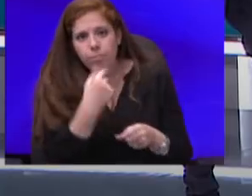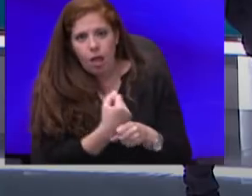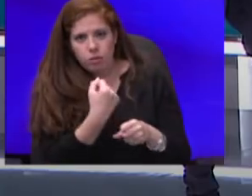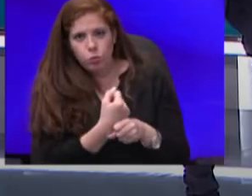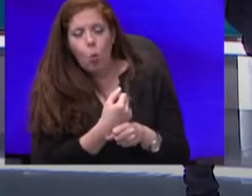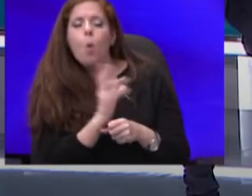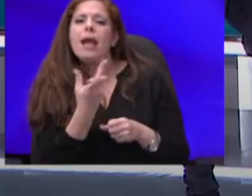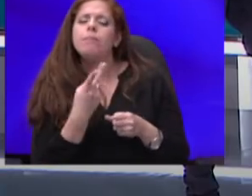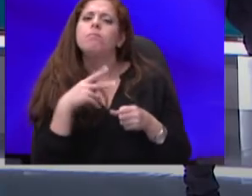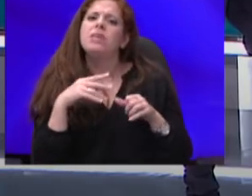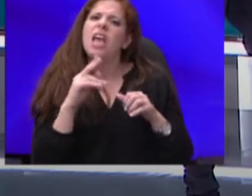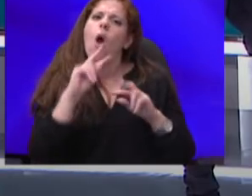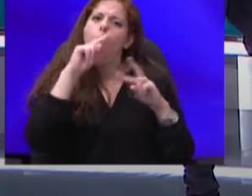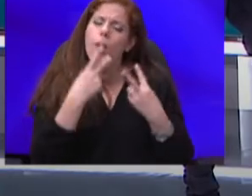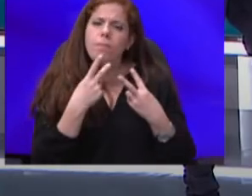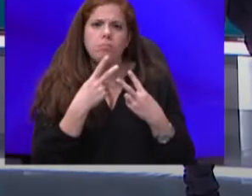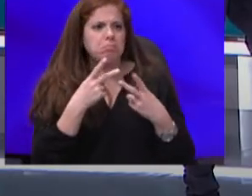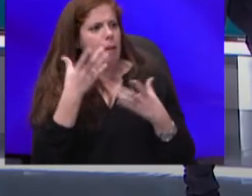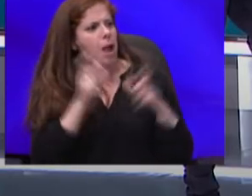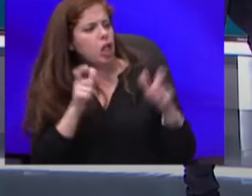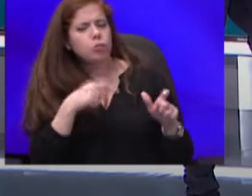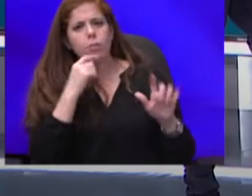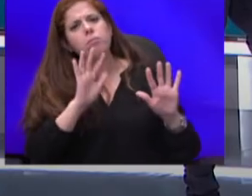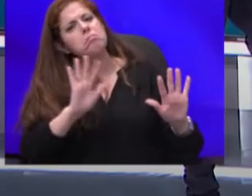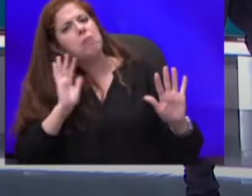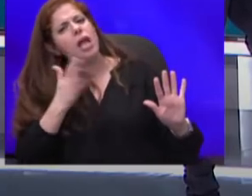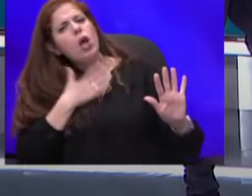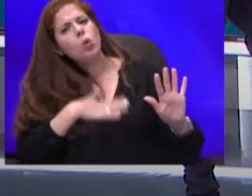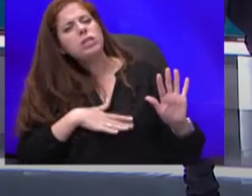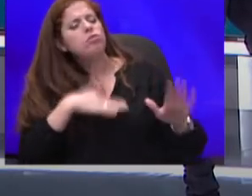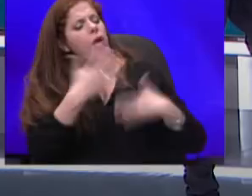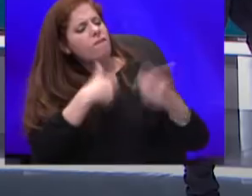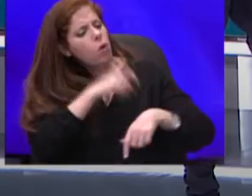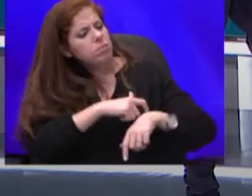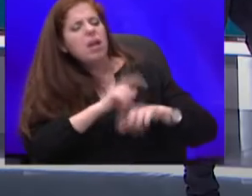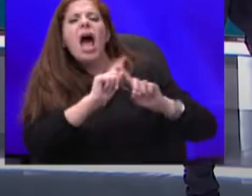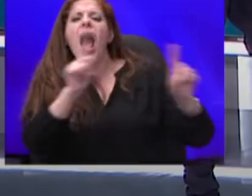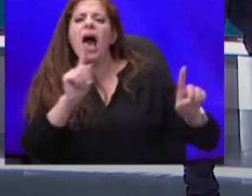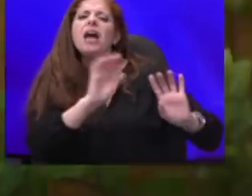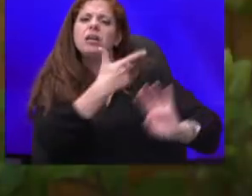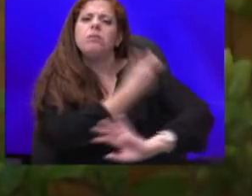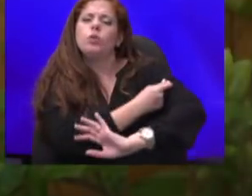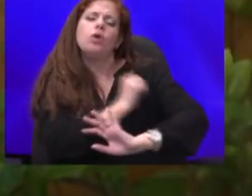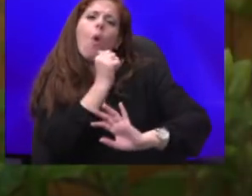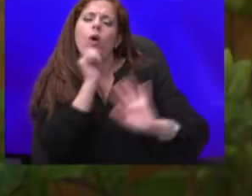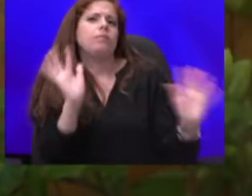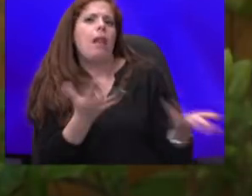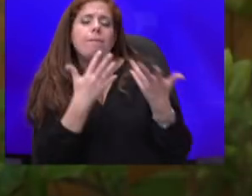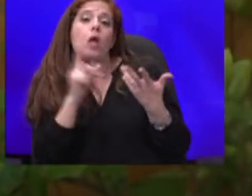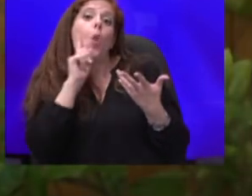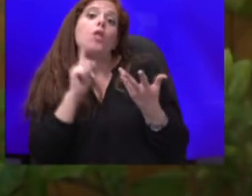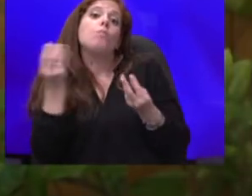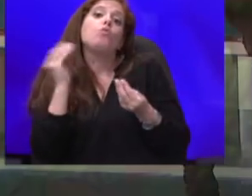אנשים שאומרים, תקשיבו, אנחנו רוצים שיעבור זמן, שאחרים יתחסנו לפנינו, אנחנו לא רוצים למהר להתחסן, אנחנו לא יודעים מה התופעות הלוואי של הדבר הזה.